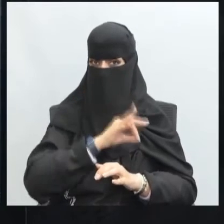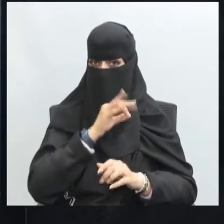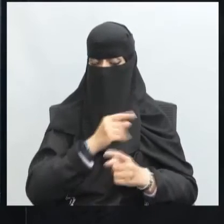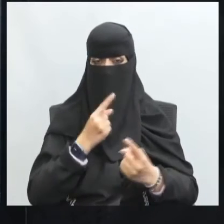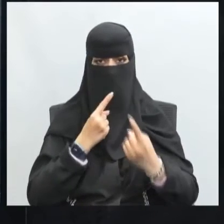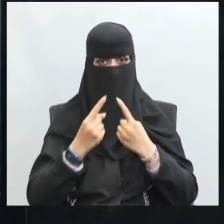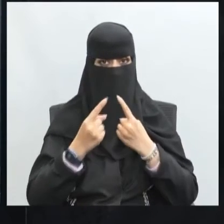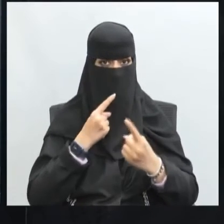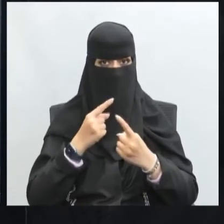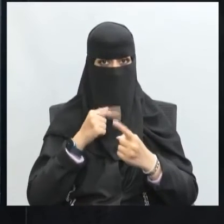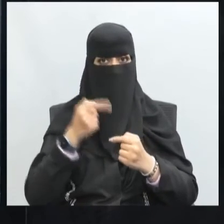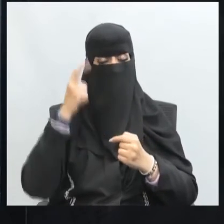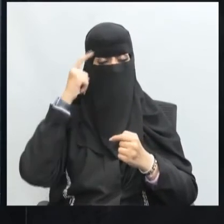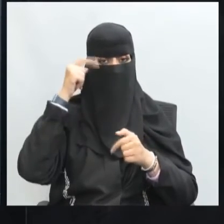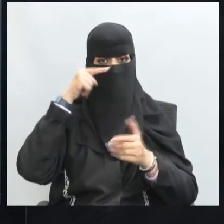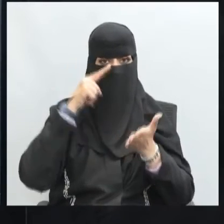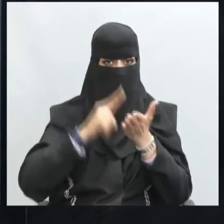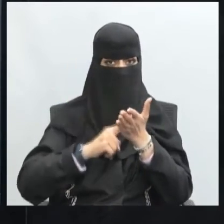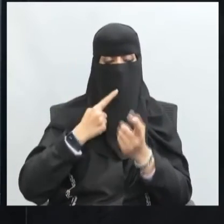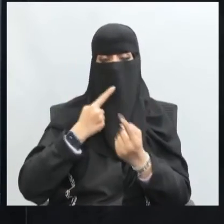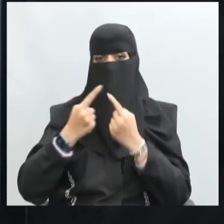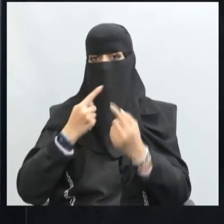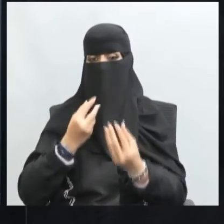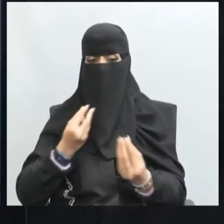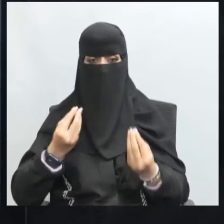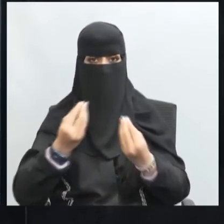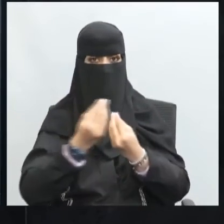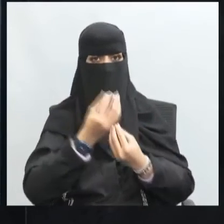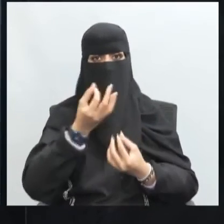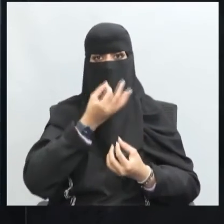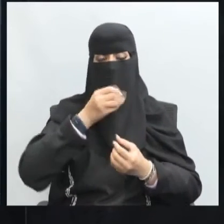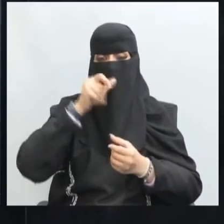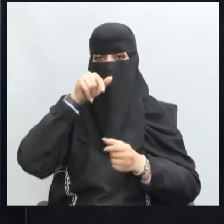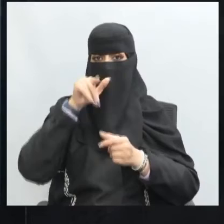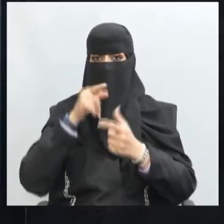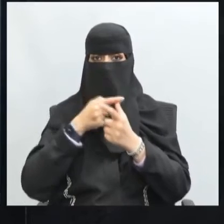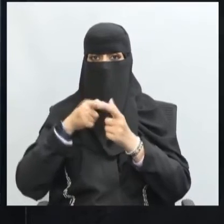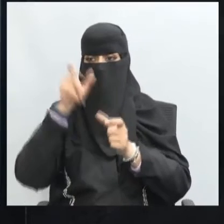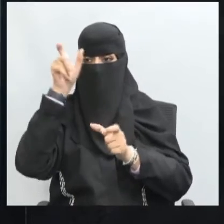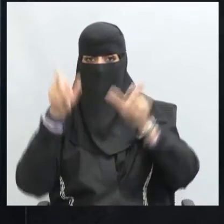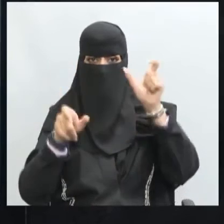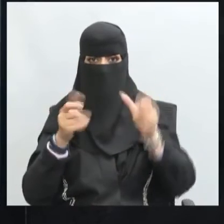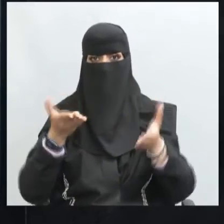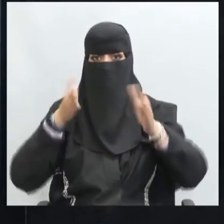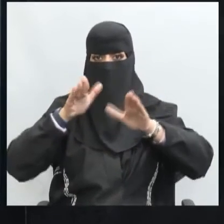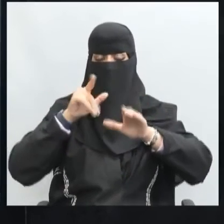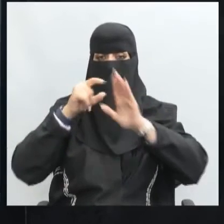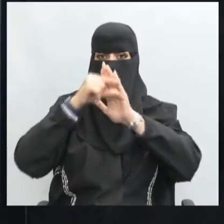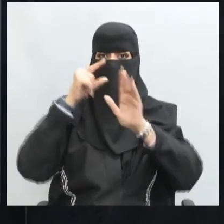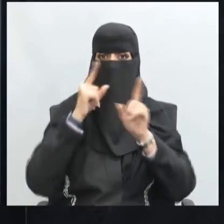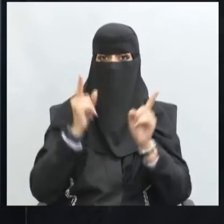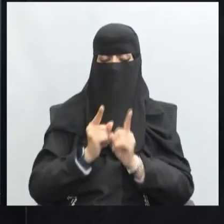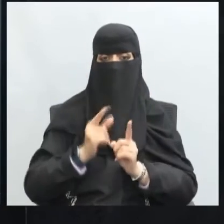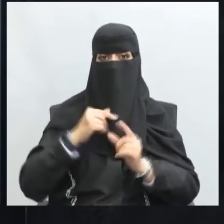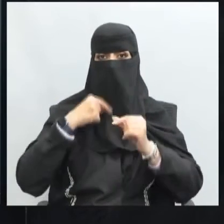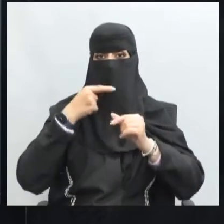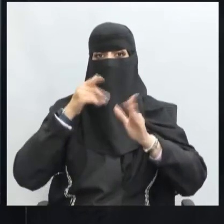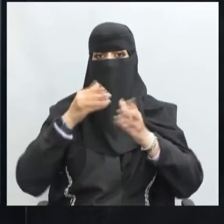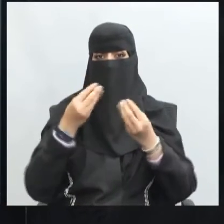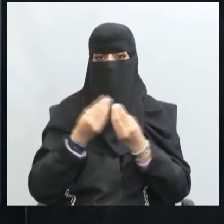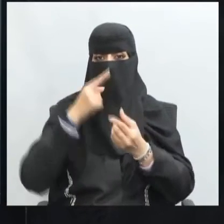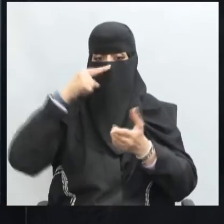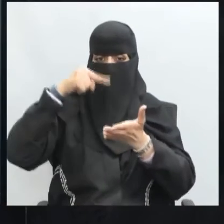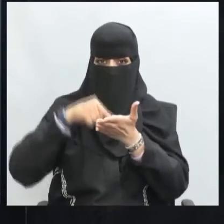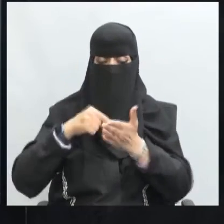الحوار عرفنا أن الحوار هو تبادل الحديث بين الطرفين أو أكثر في قضية محددة مع الالتذاب